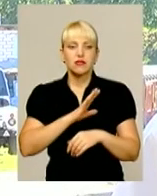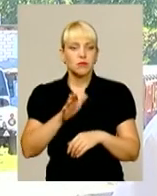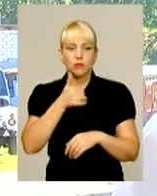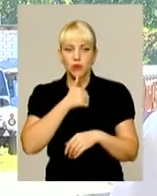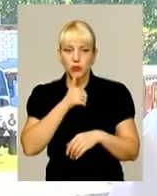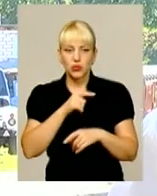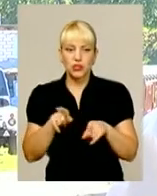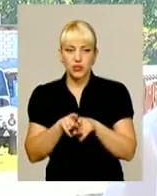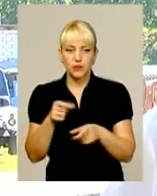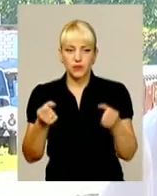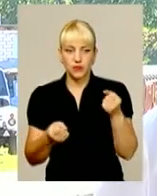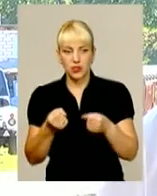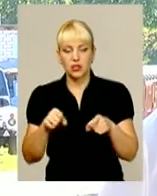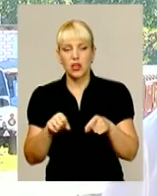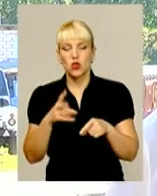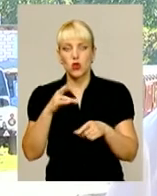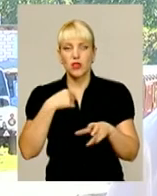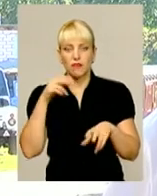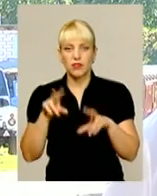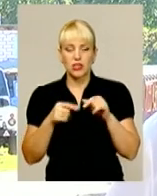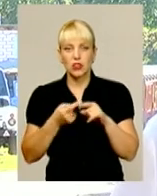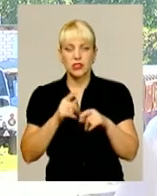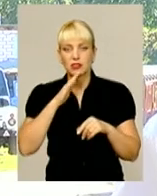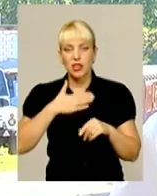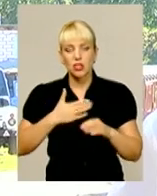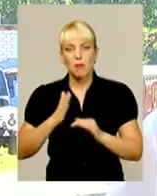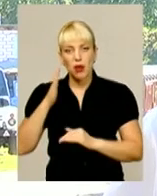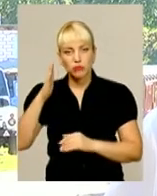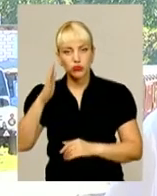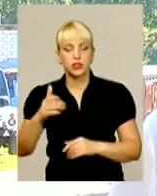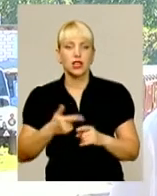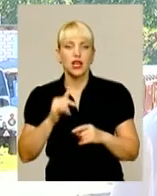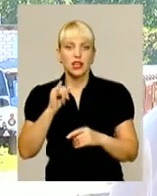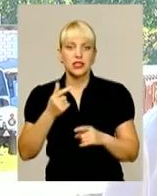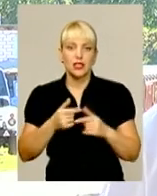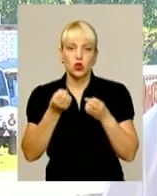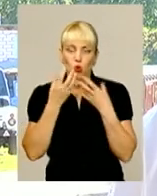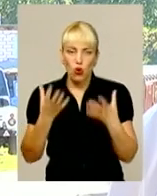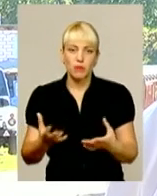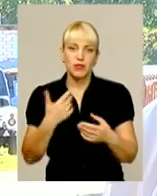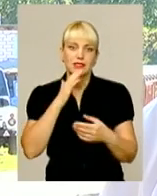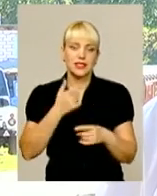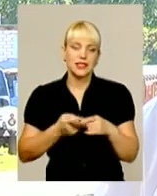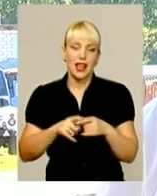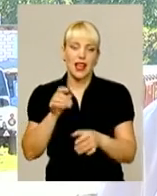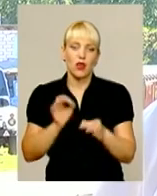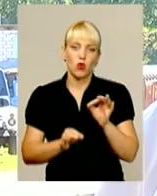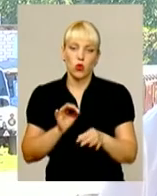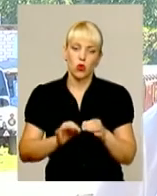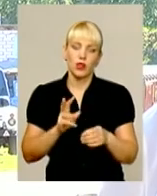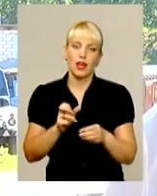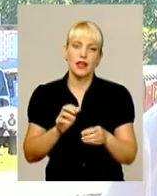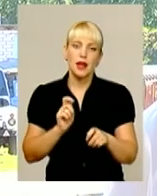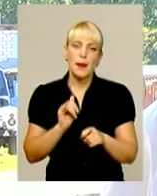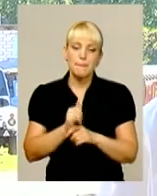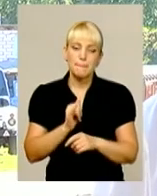автомобілем, але я вважаю, що це наше майбутнє, і це дуже добре. Це екологія, і пене зараз